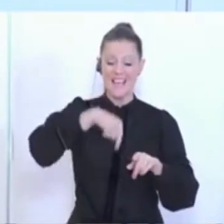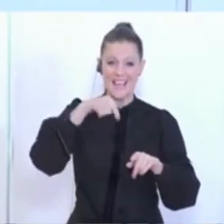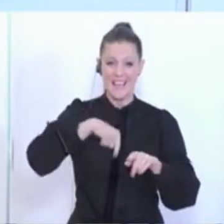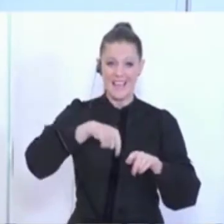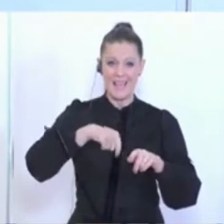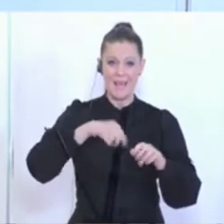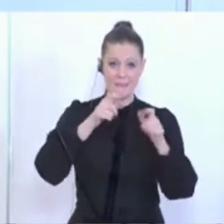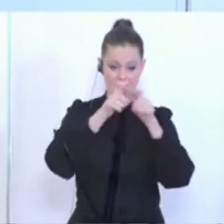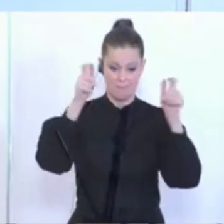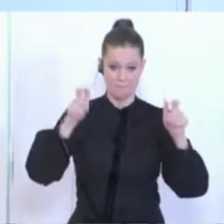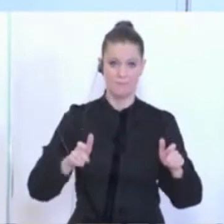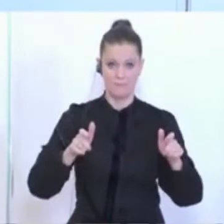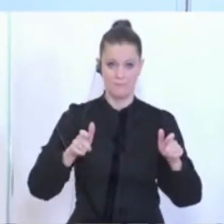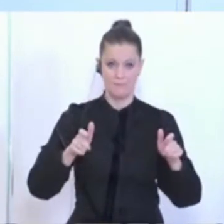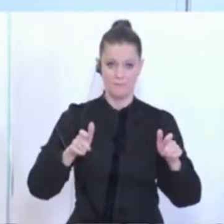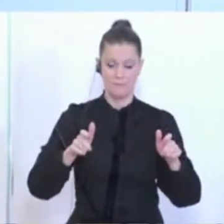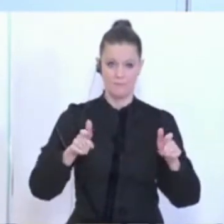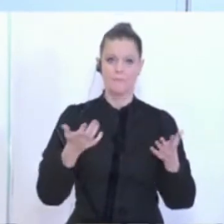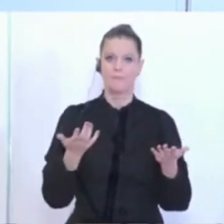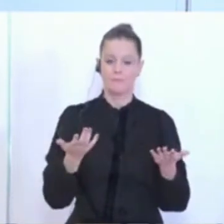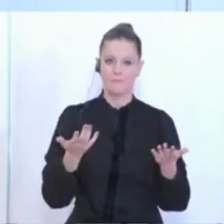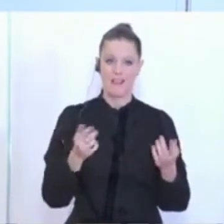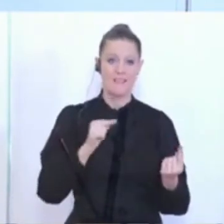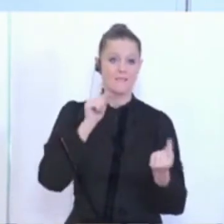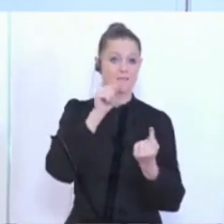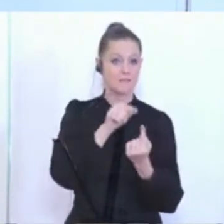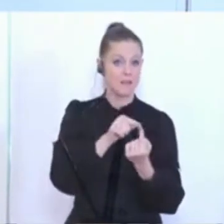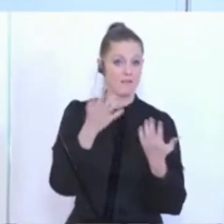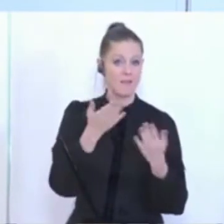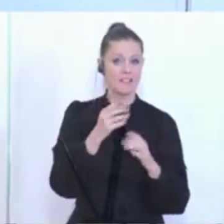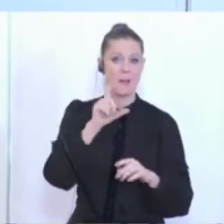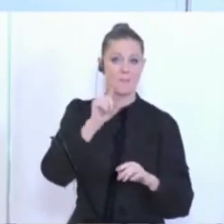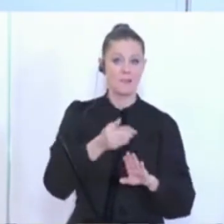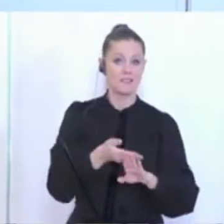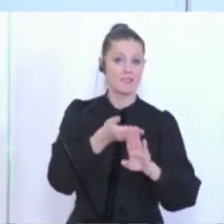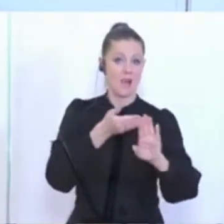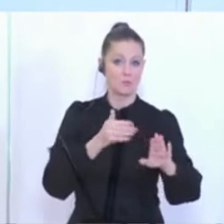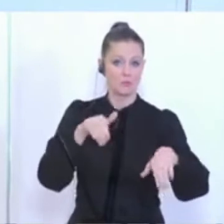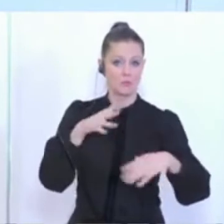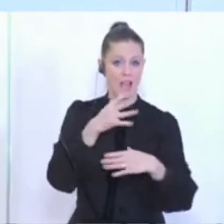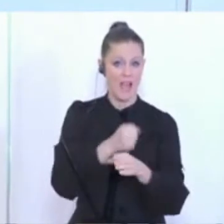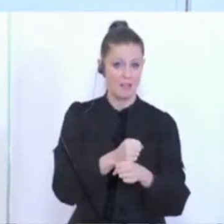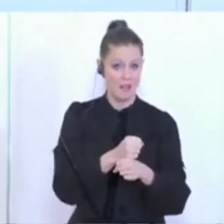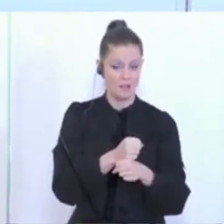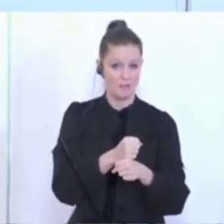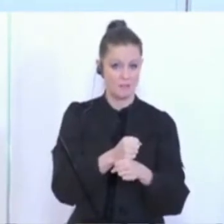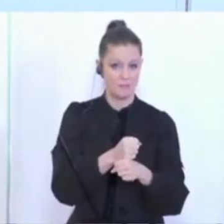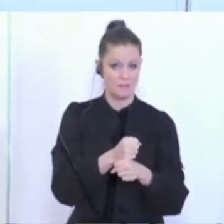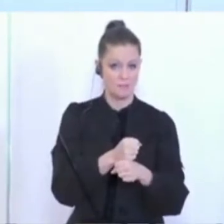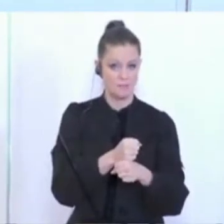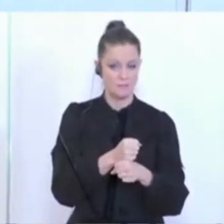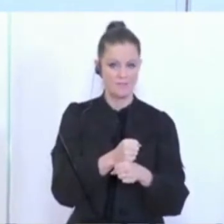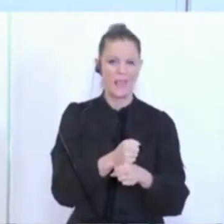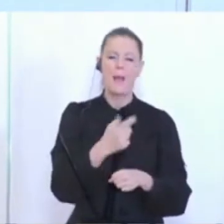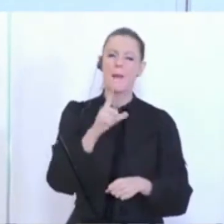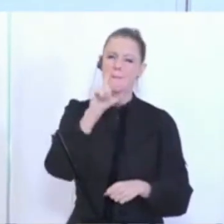indoor. Und hier geht es dann darum, dass auch die Mindestabstände entsprechend eingehalten werden. Die werden wir jetzt hier mit